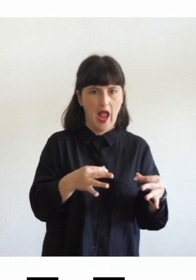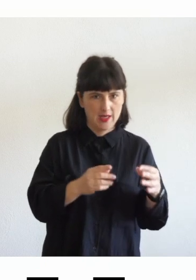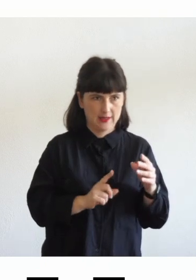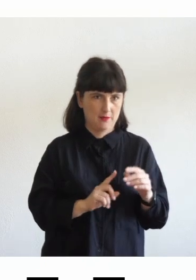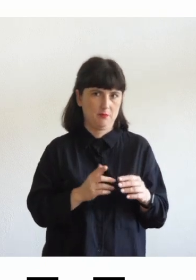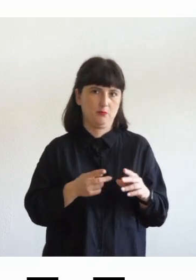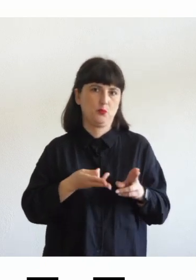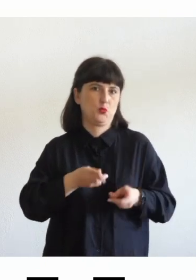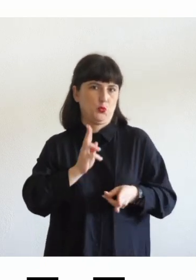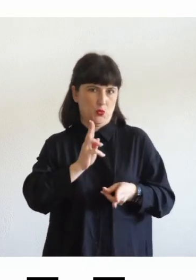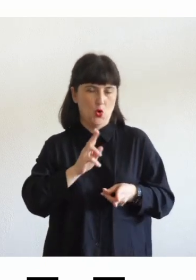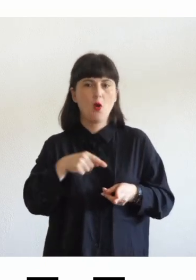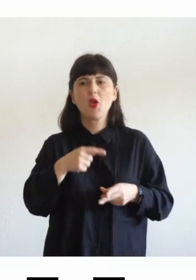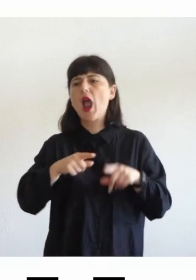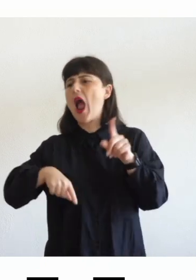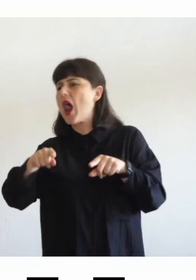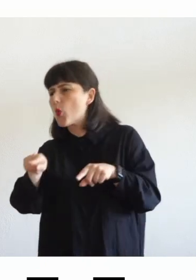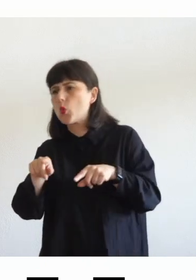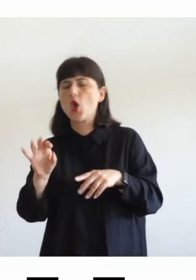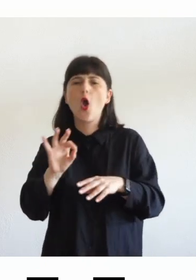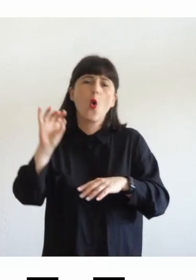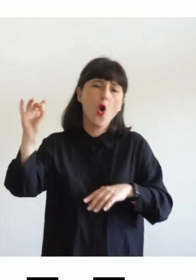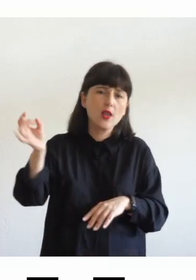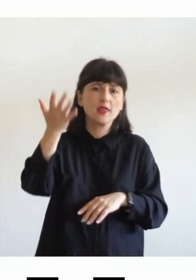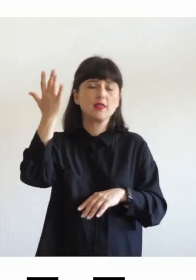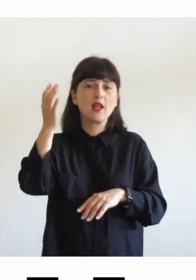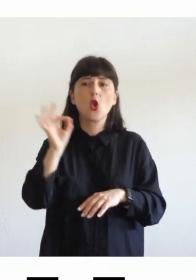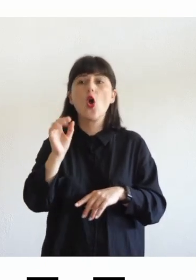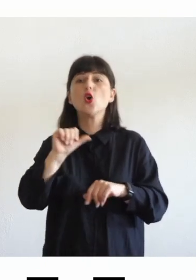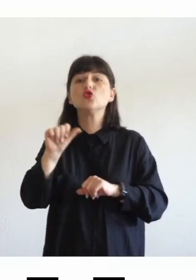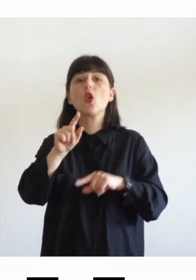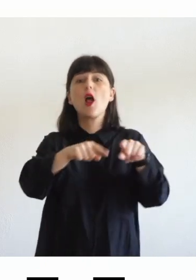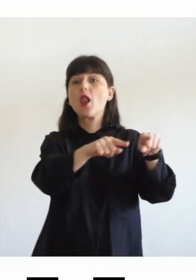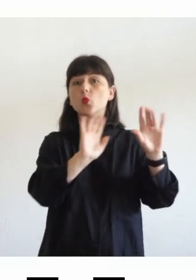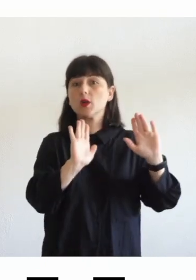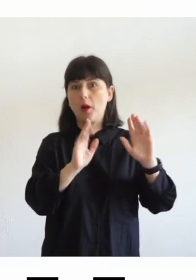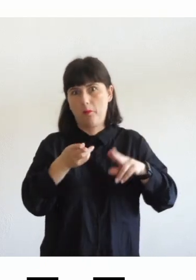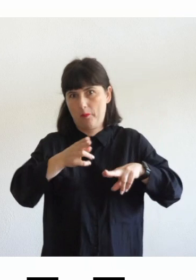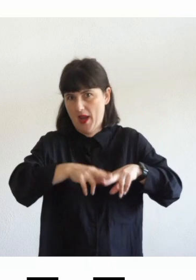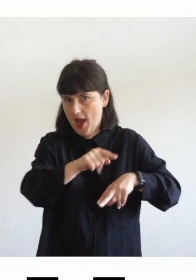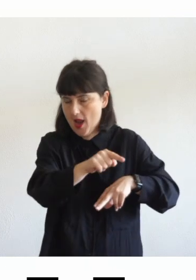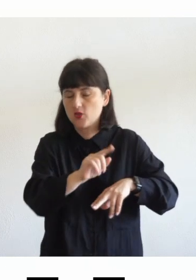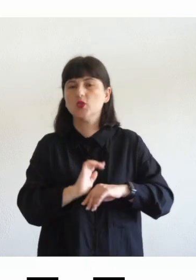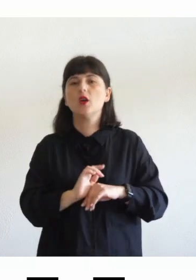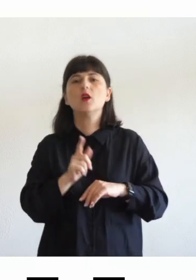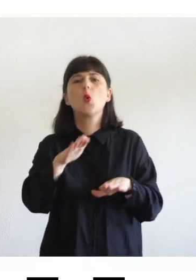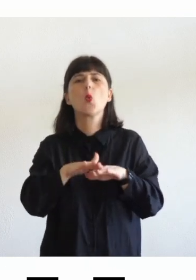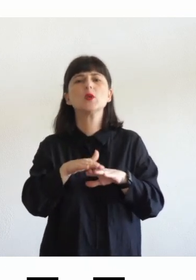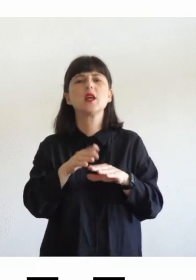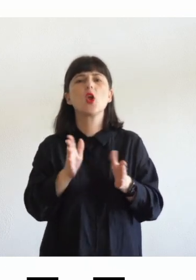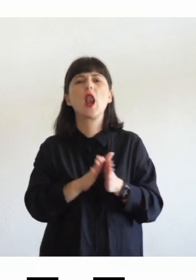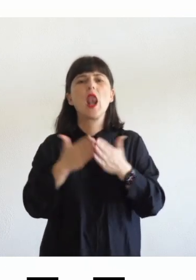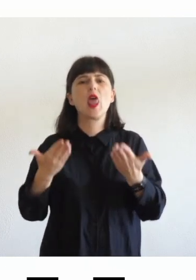e per qualcuno o qualche volta o solo alcuni che è peggio ancora utilizzano il libro liquido